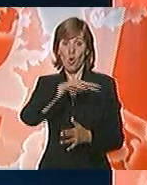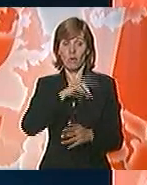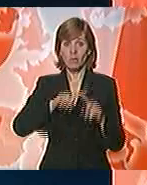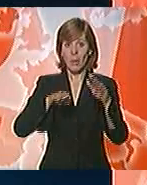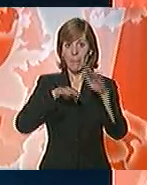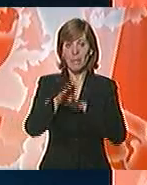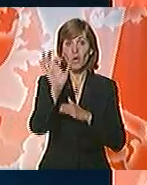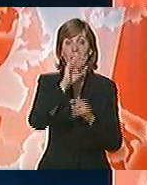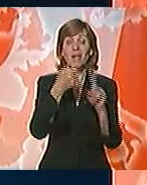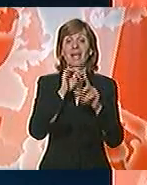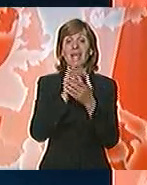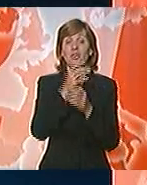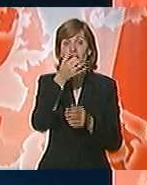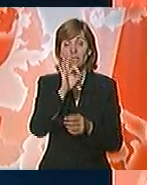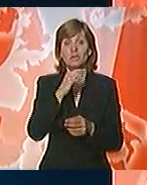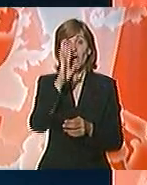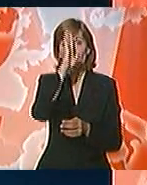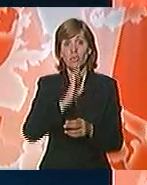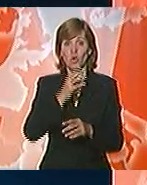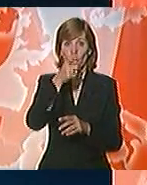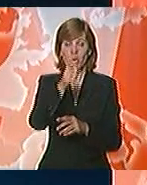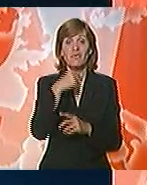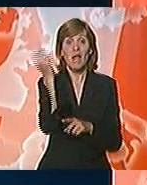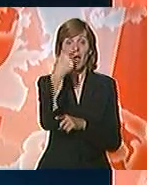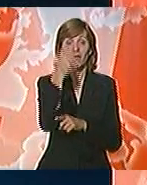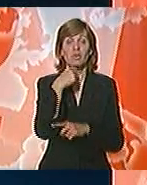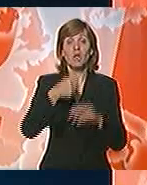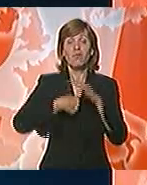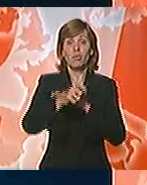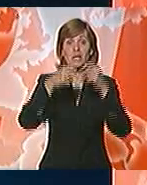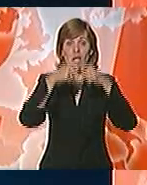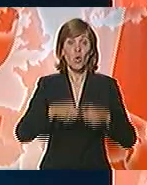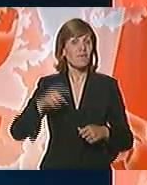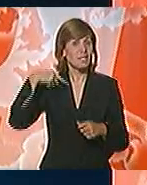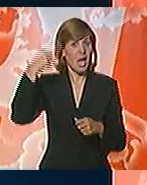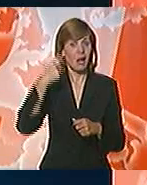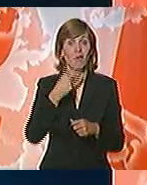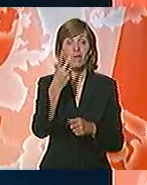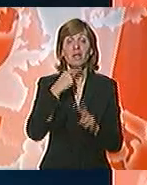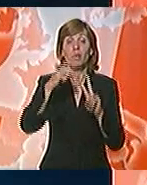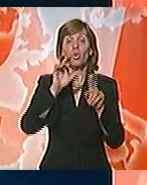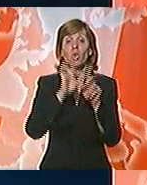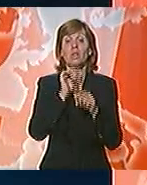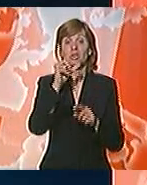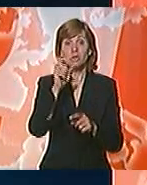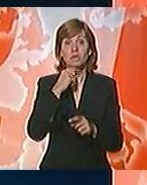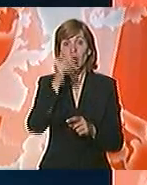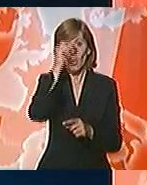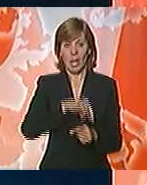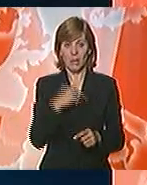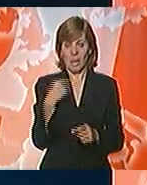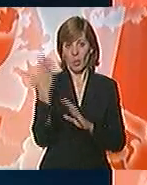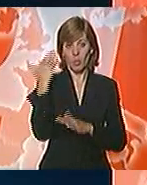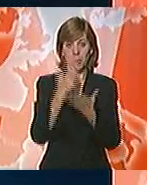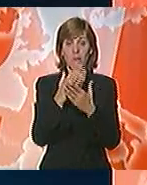bekstvo Olivera Knezovića osumničenog za ubijstvo navijača futbolaskog kluba Sarajevo Vedrana Puljića u nedelju u Širokom brijegu